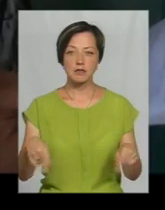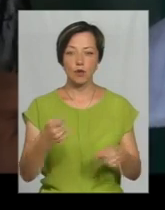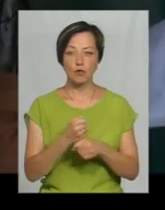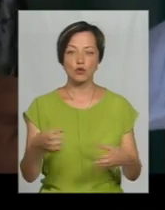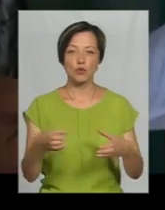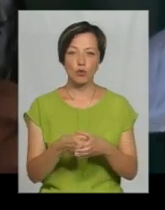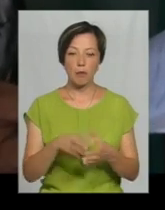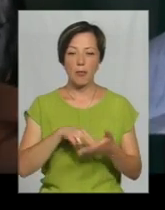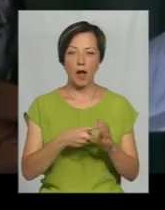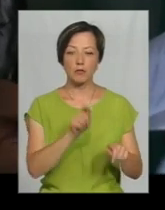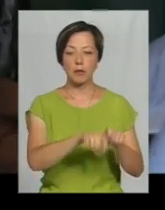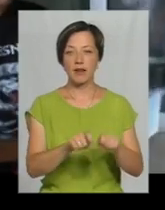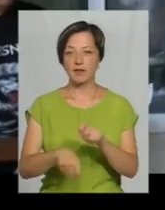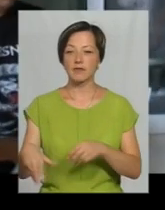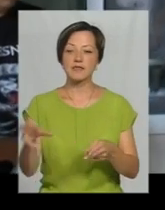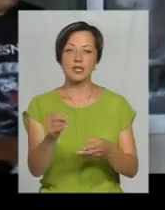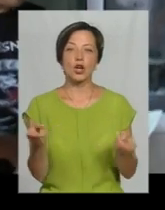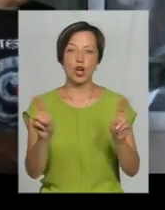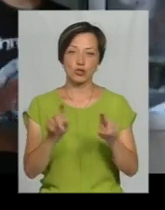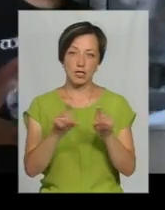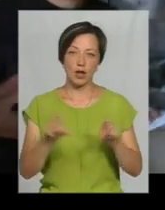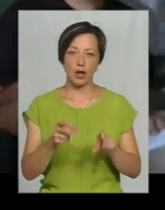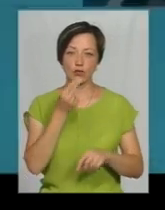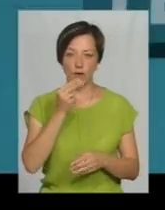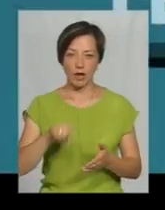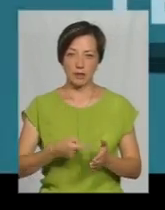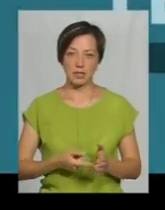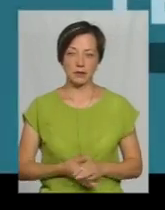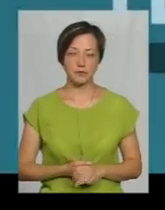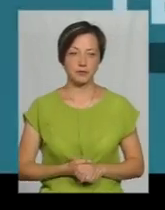робочу групу, яка планово перевірить решту закладів в харчування міста.